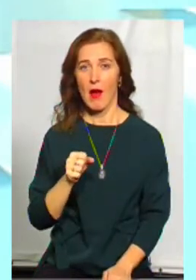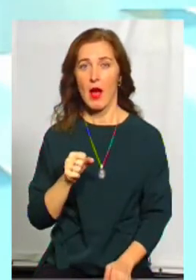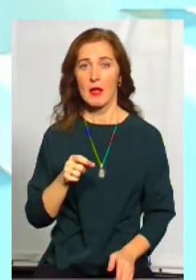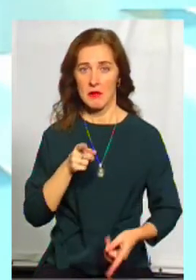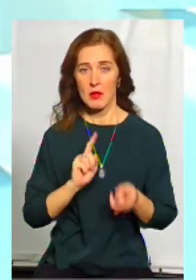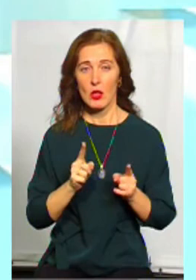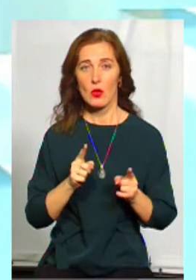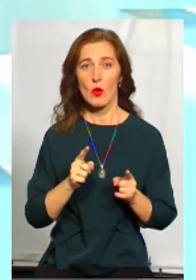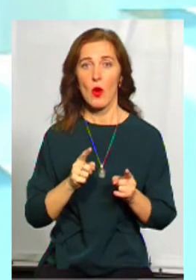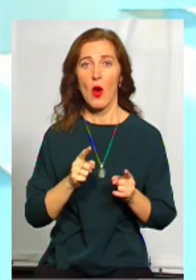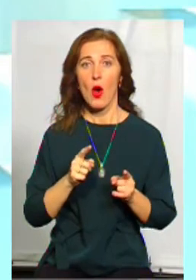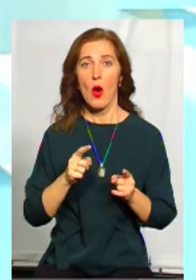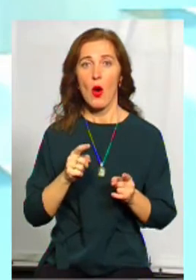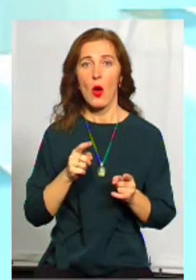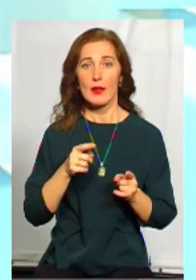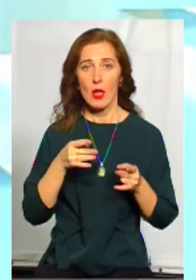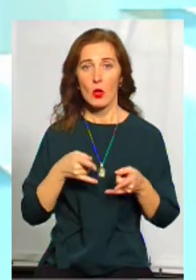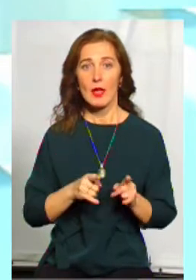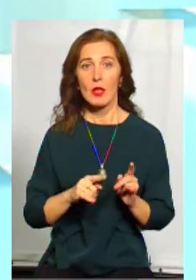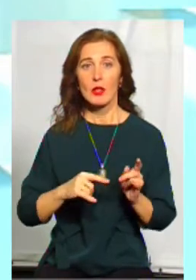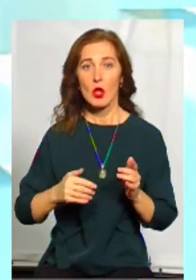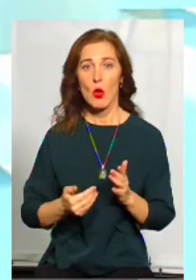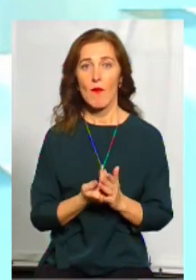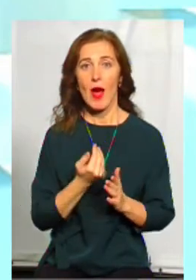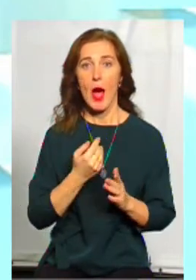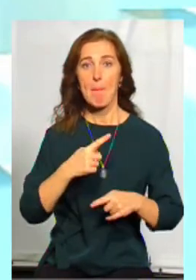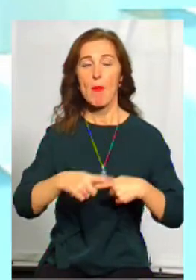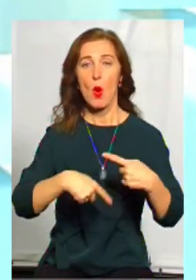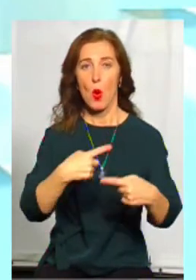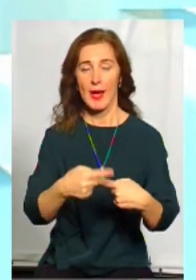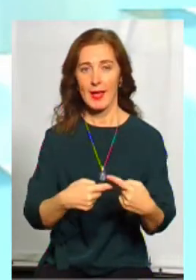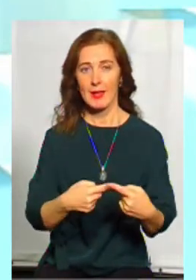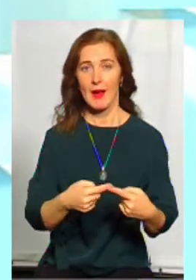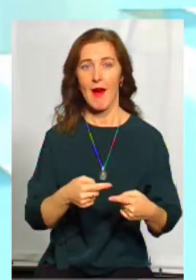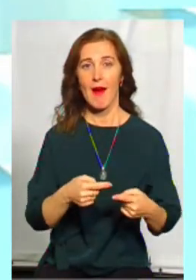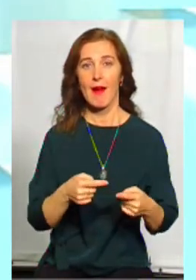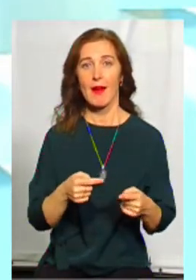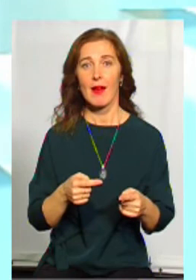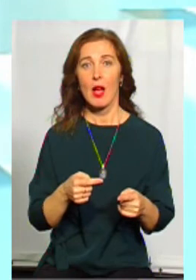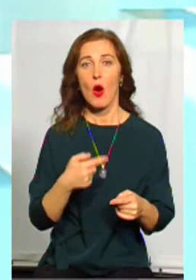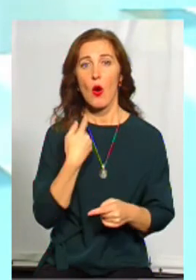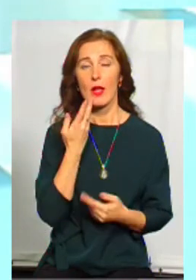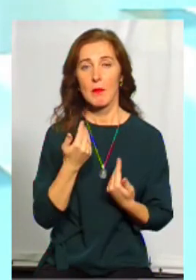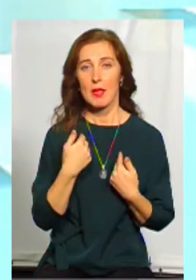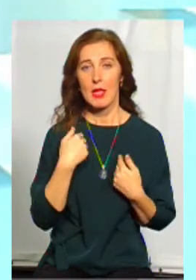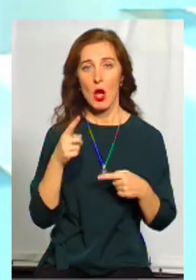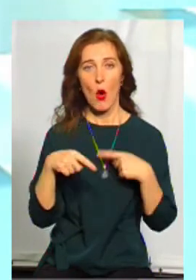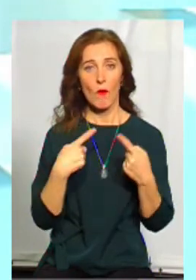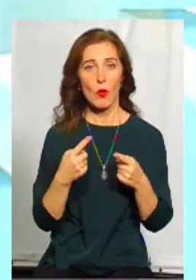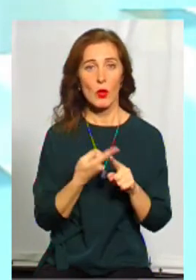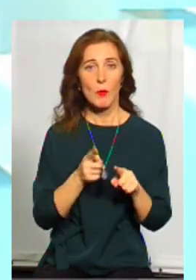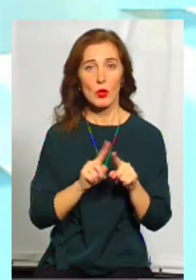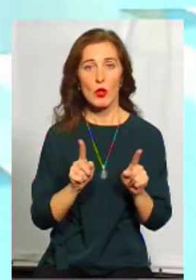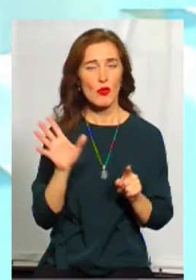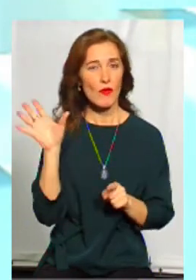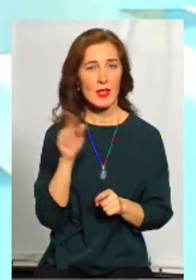нове покоління, тих, які мовчати не будуть. І однозначно, коли мені говорять про те, що все погано, я